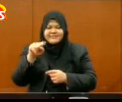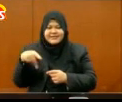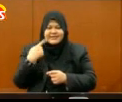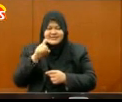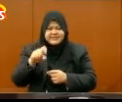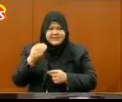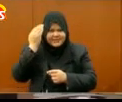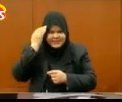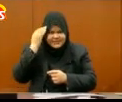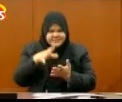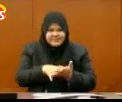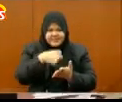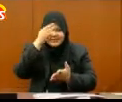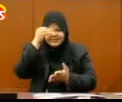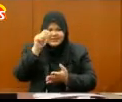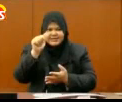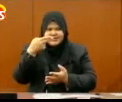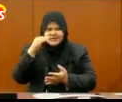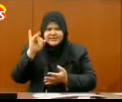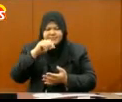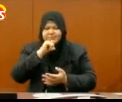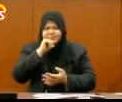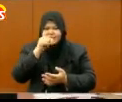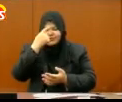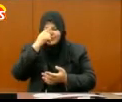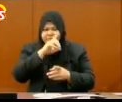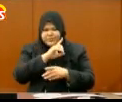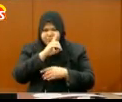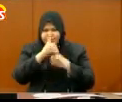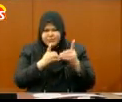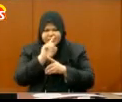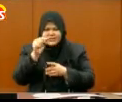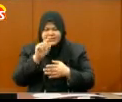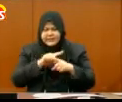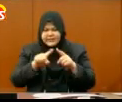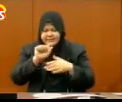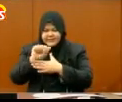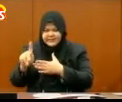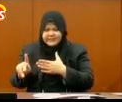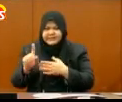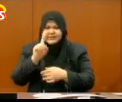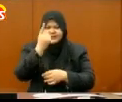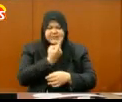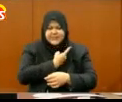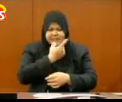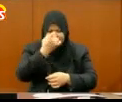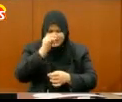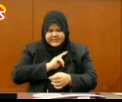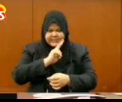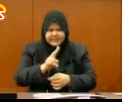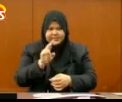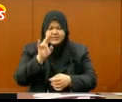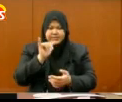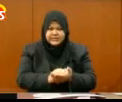belajar tahfiz untuk bukan setakat dunia tetapi akhirat. Itu yang paling penting. Sebagai seorang Islam, kita tahu itu bila kita